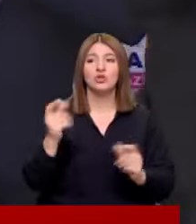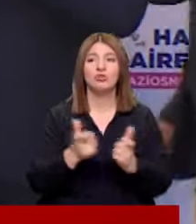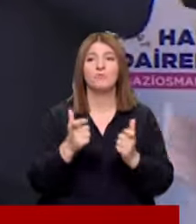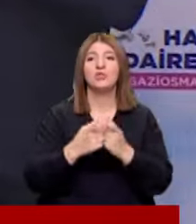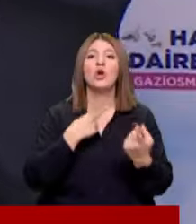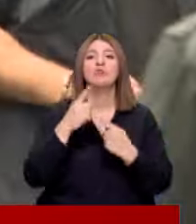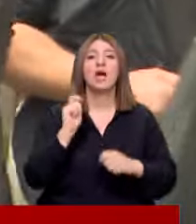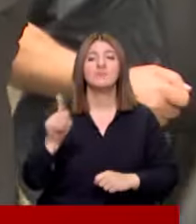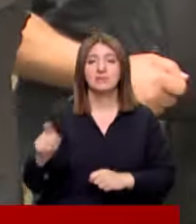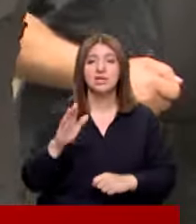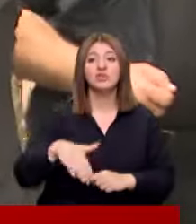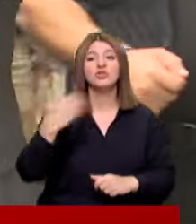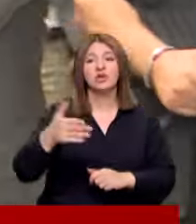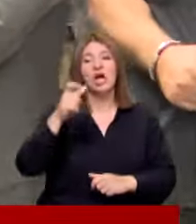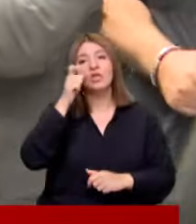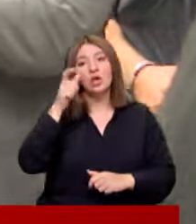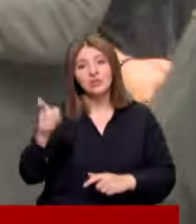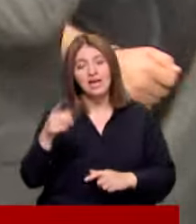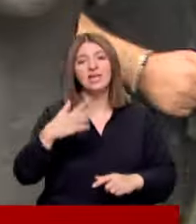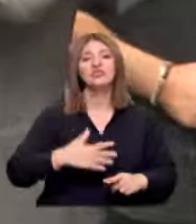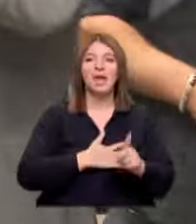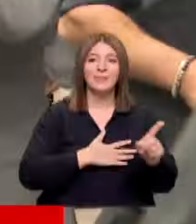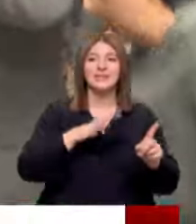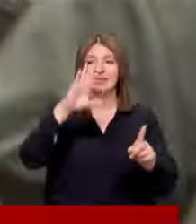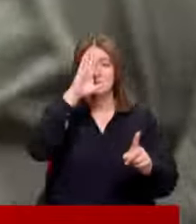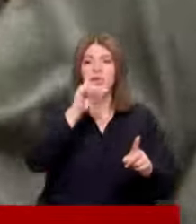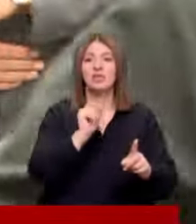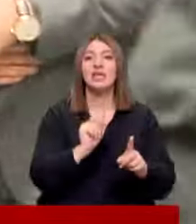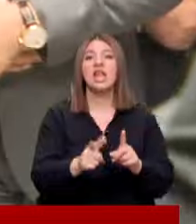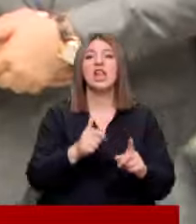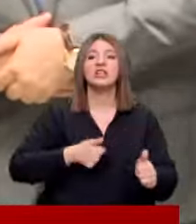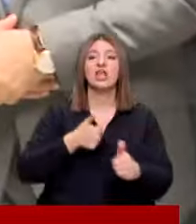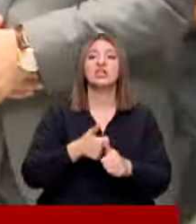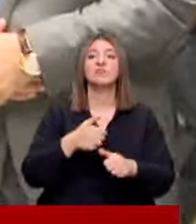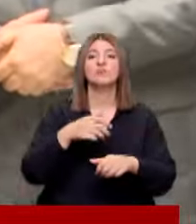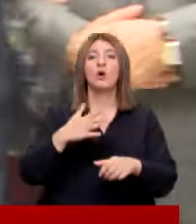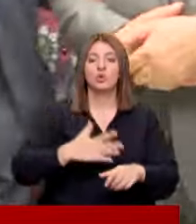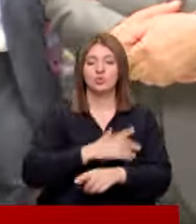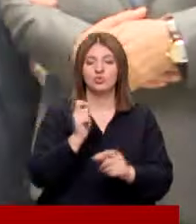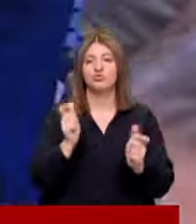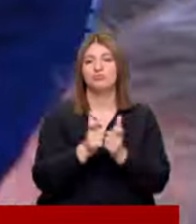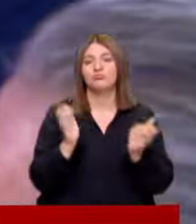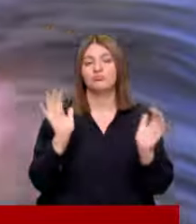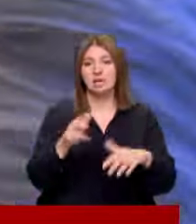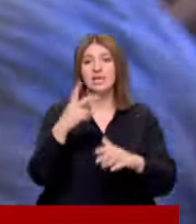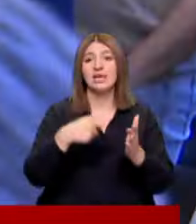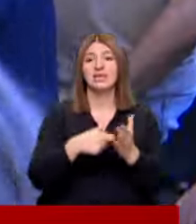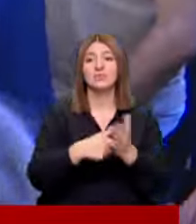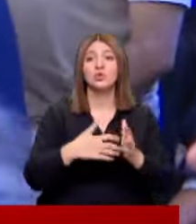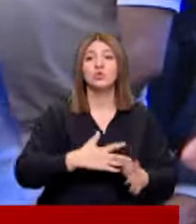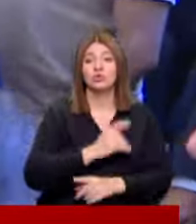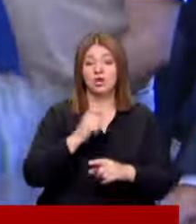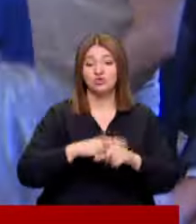toplantıda konuştu Sonra da Özgür Özel ile CHP'nin İstanbul İl Danışma Kurulu toplantısında bir aradaydı İki ismin